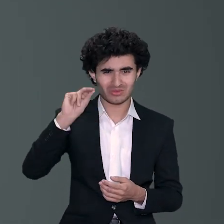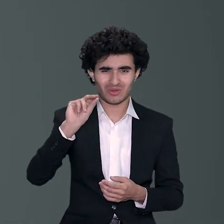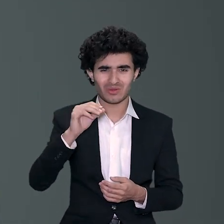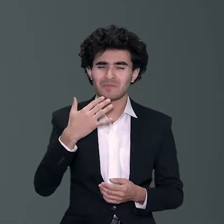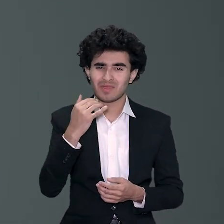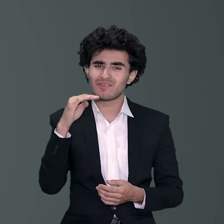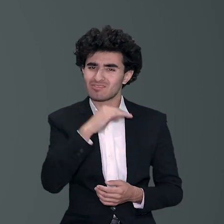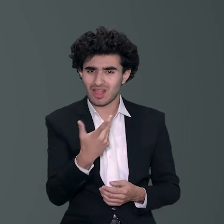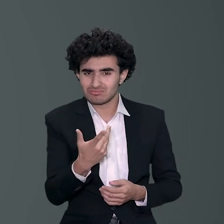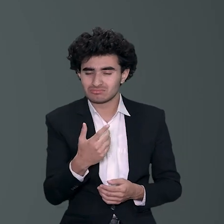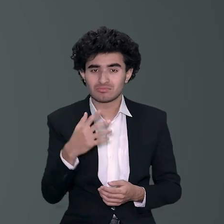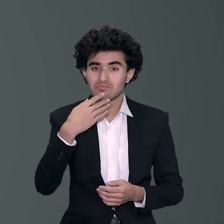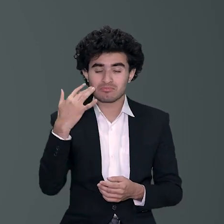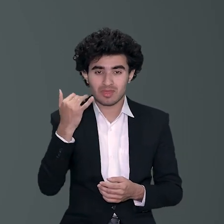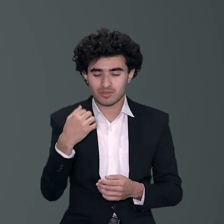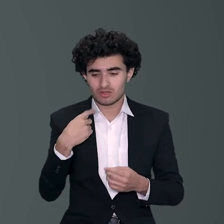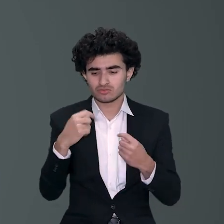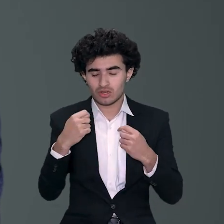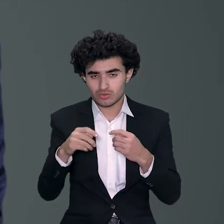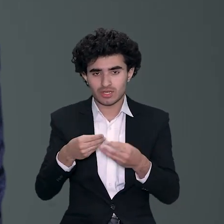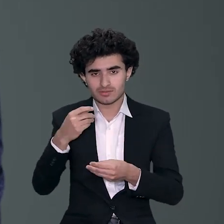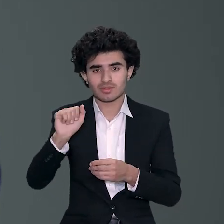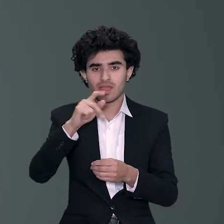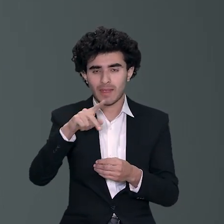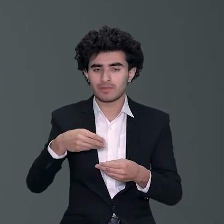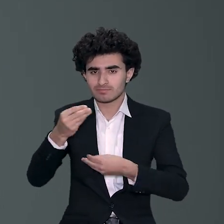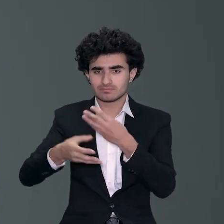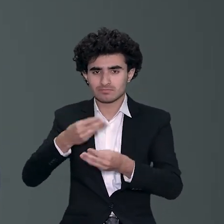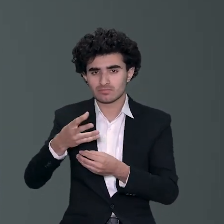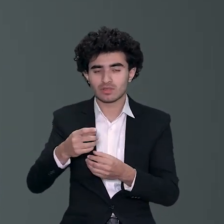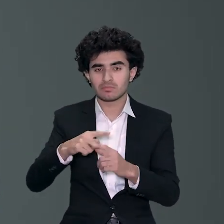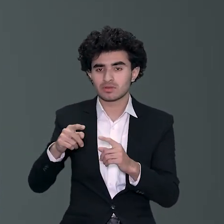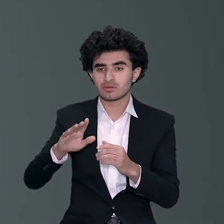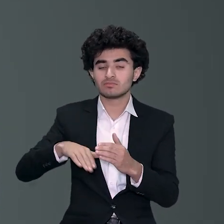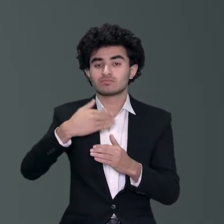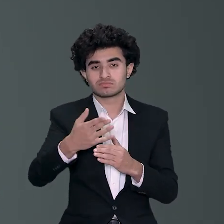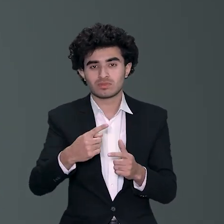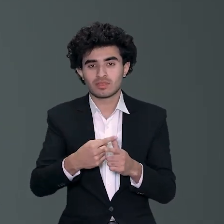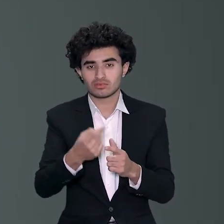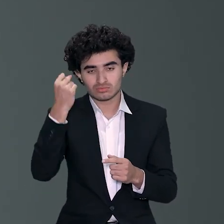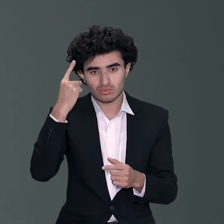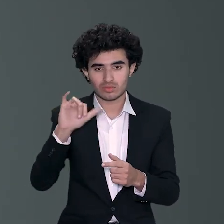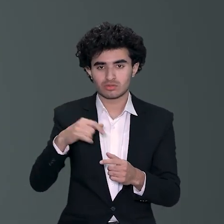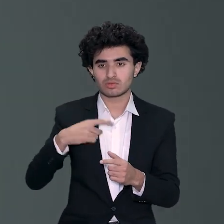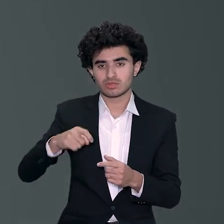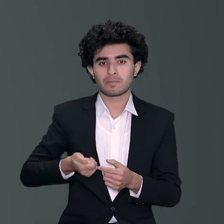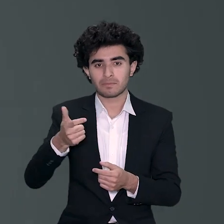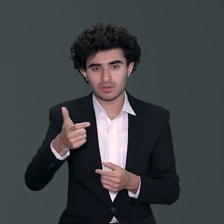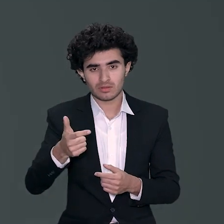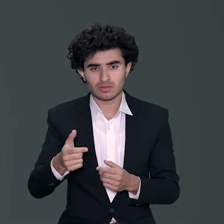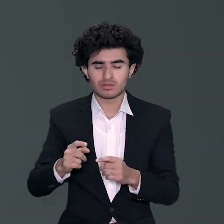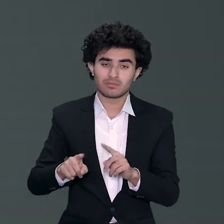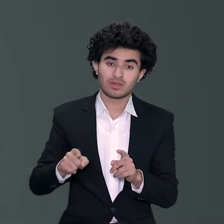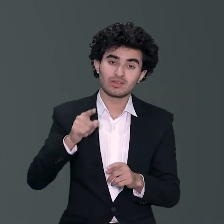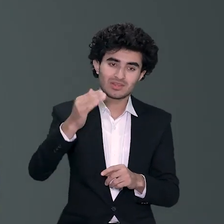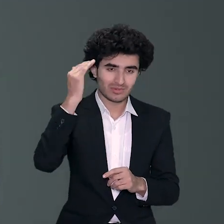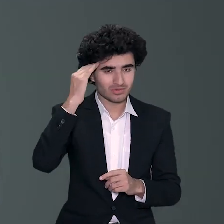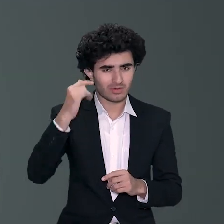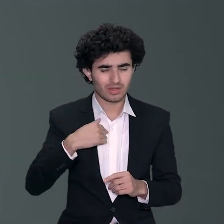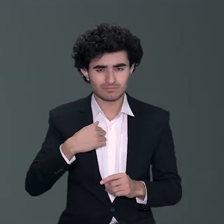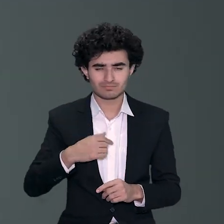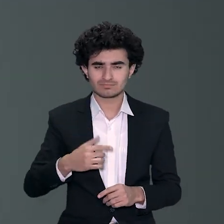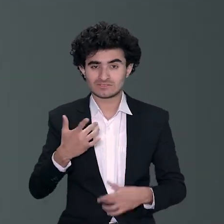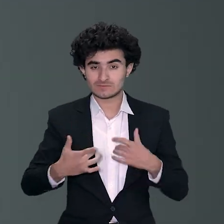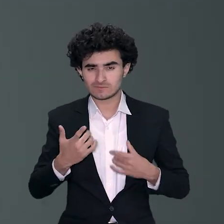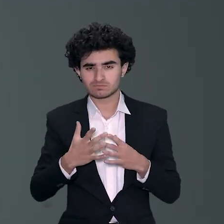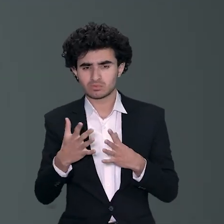گا اور انٹ پہ پتا چلے گا مجھے کچھ نہ کچھ پی کرنا ہے لیکن یہاں پہ ایک میری پرسنالیٹی کا سیکنڈ ٹریٹ ٹرگر ہوتا ہے کہ I'm